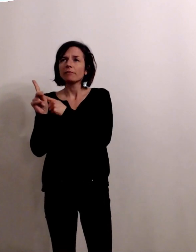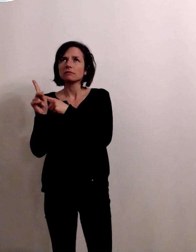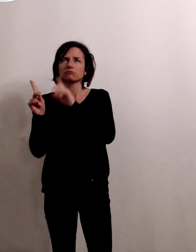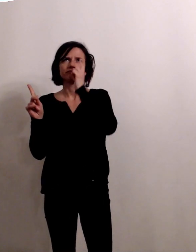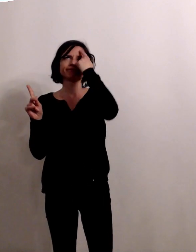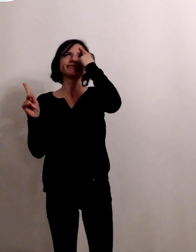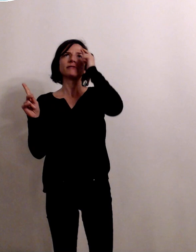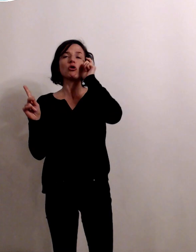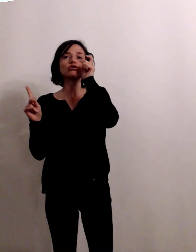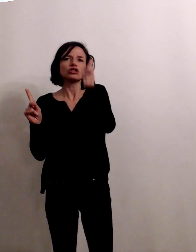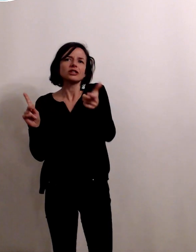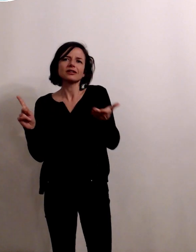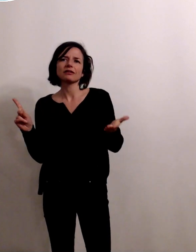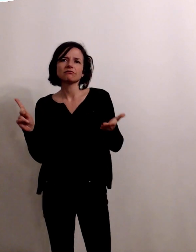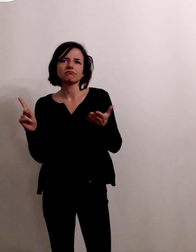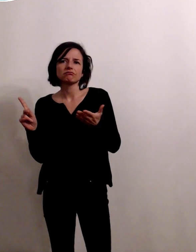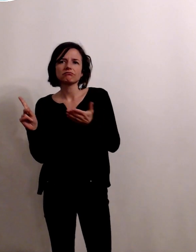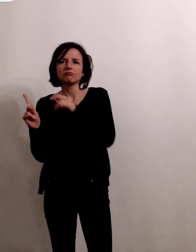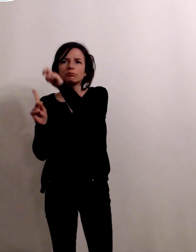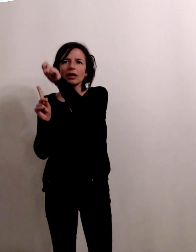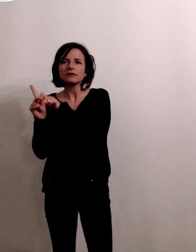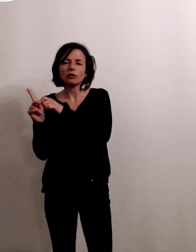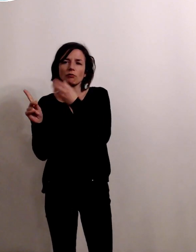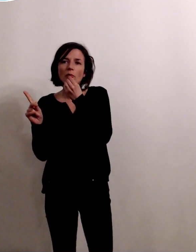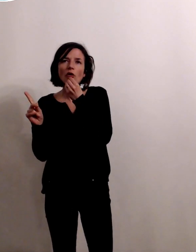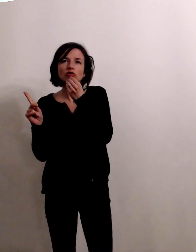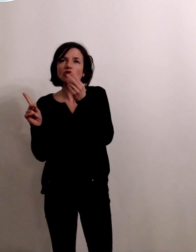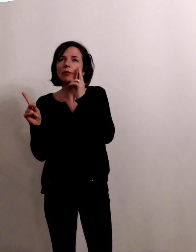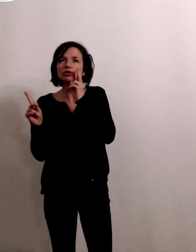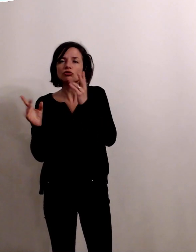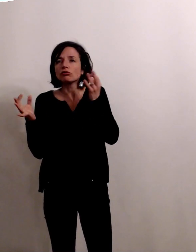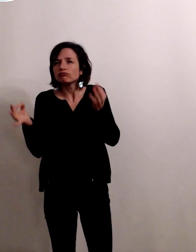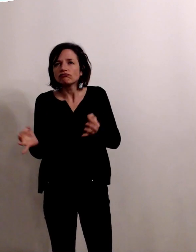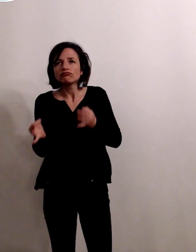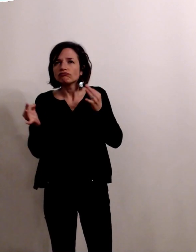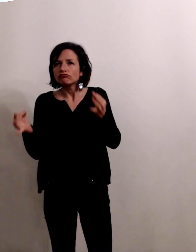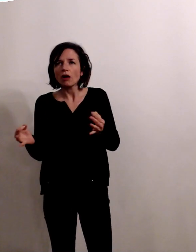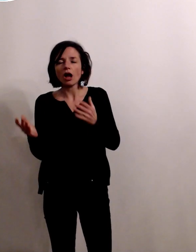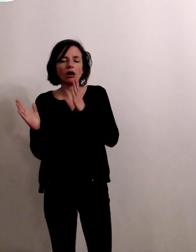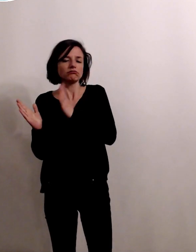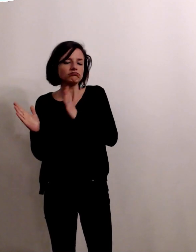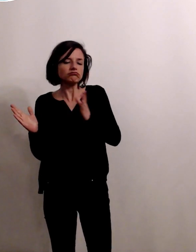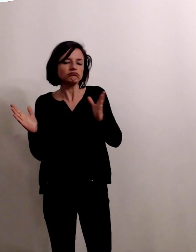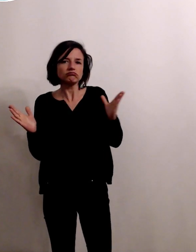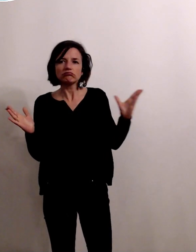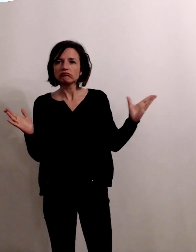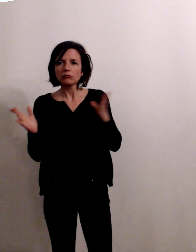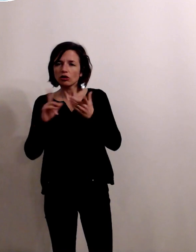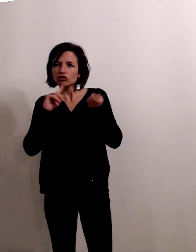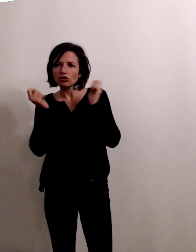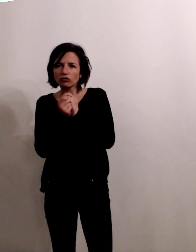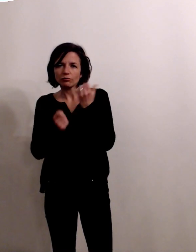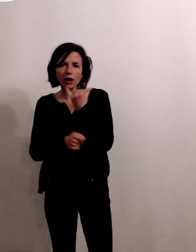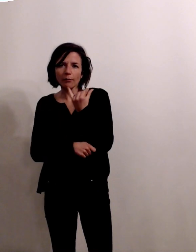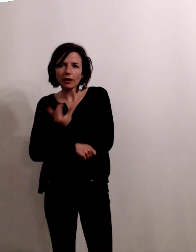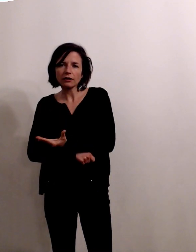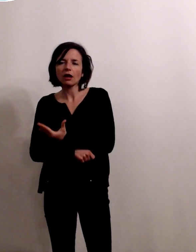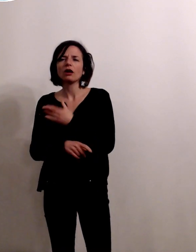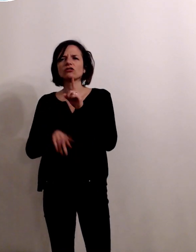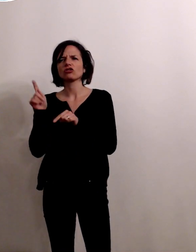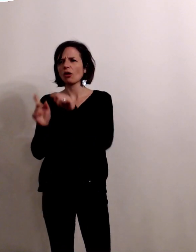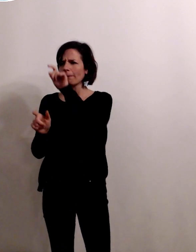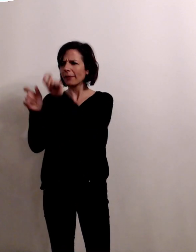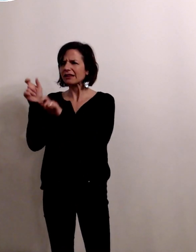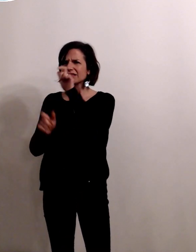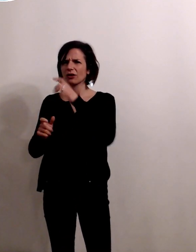chez quelqu'un qui a une alimentation équilibrée il n a pas lieu vraiment de changer grand chose alors il y a toujours des petits points de crainte en fait avec en particulier